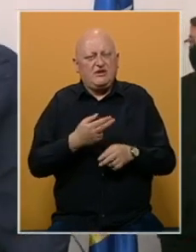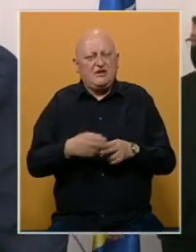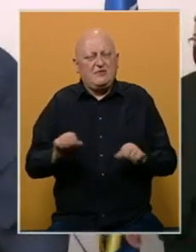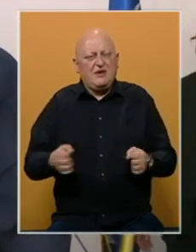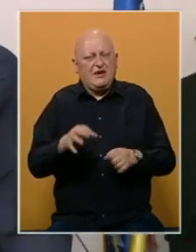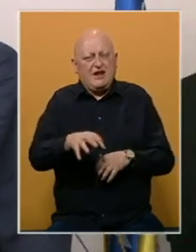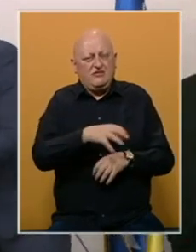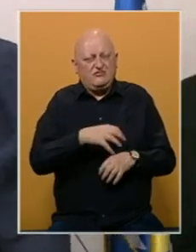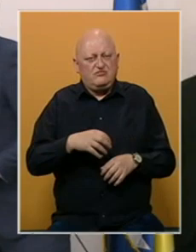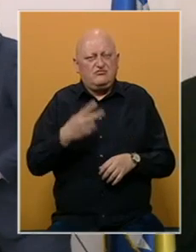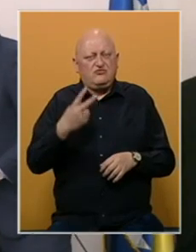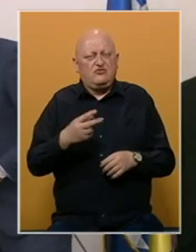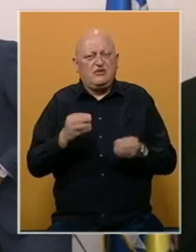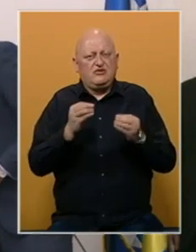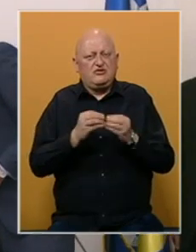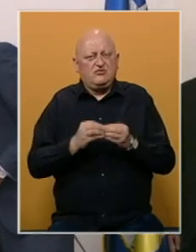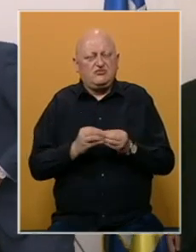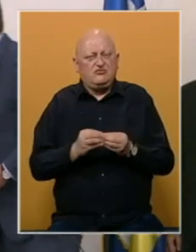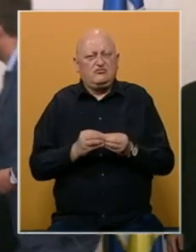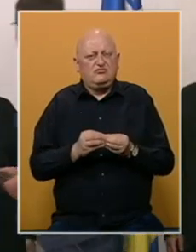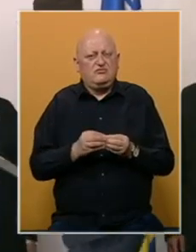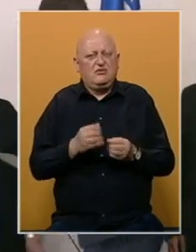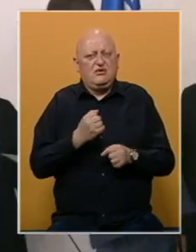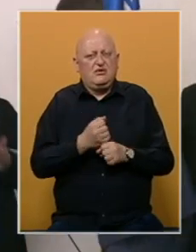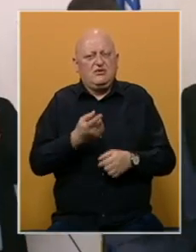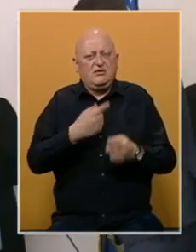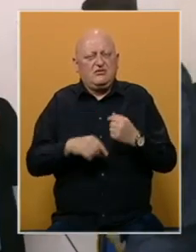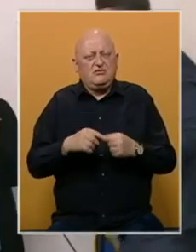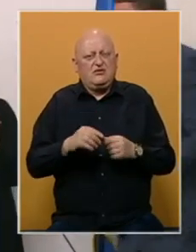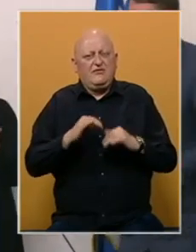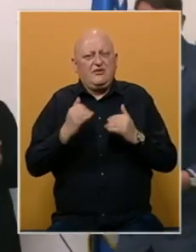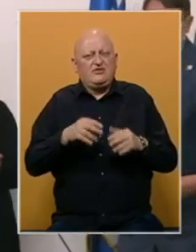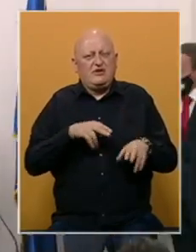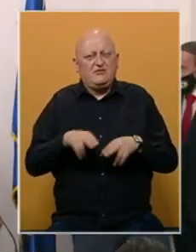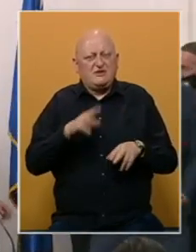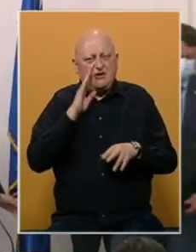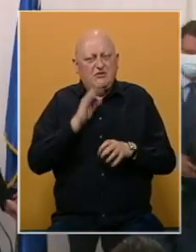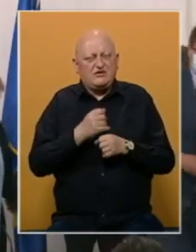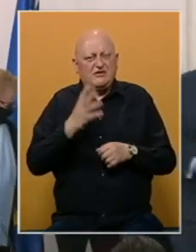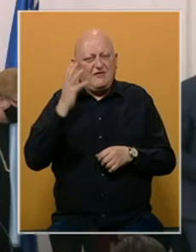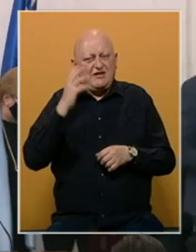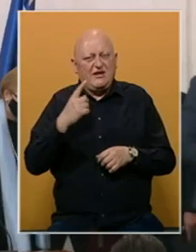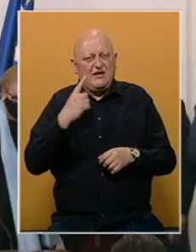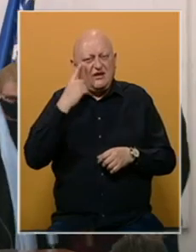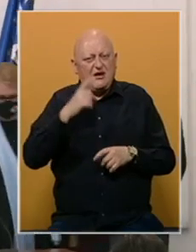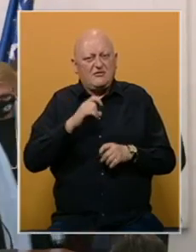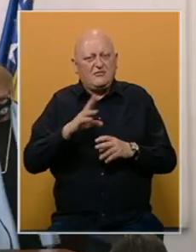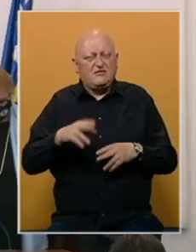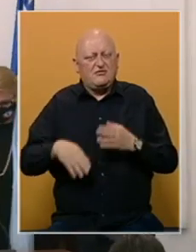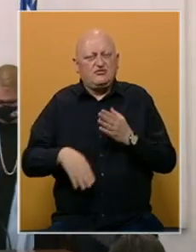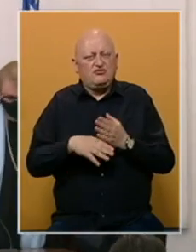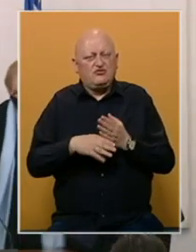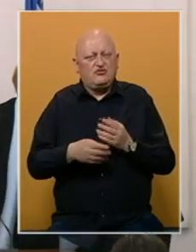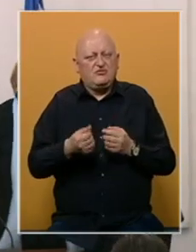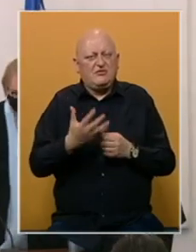deminiranju. Drugi sporazum se odnosi na razmenu nota između vijeća ministara BiH i vlade Japana o bespovratnoj